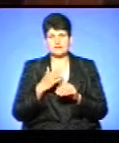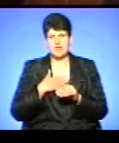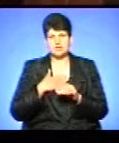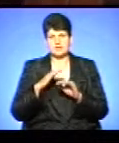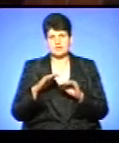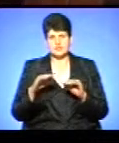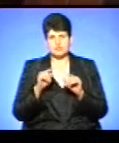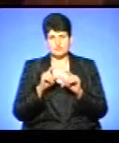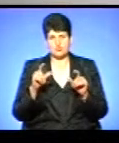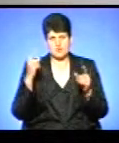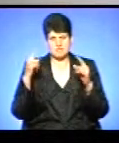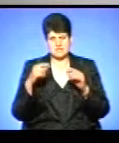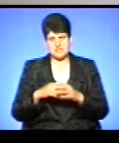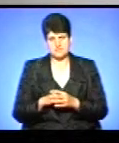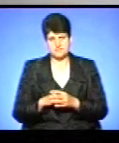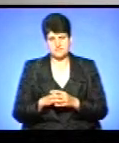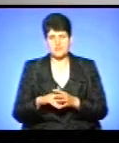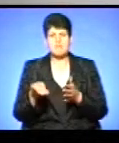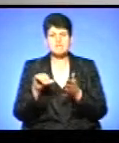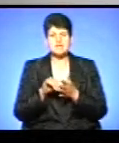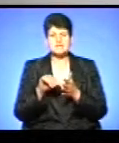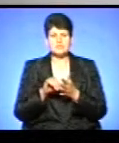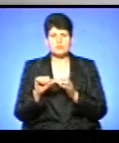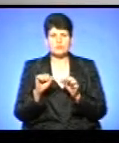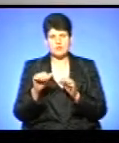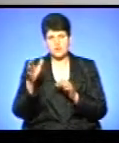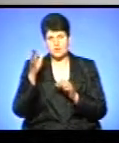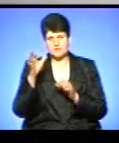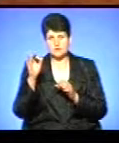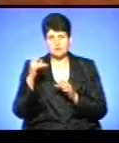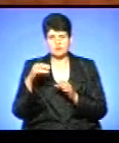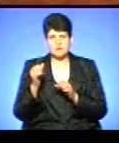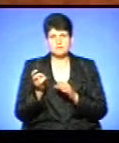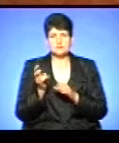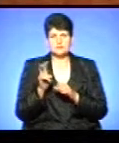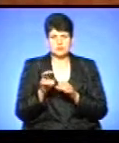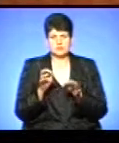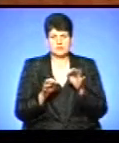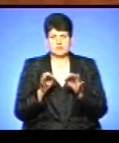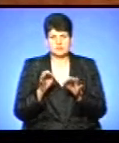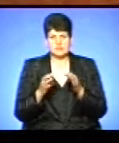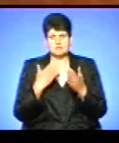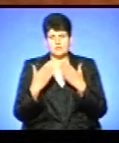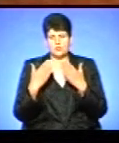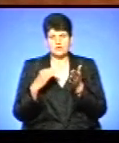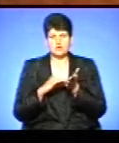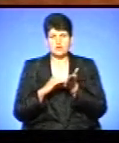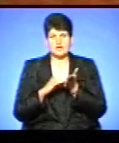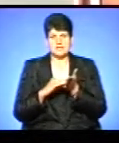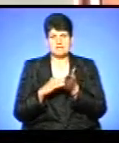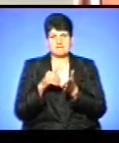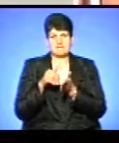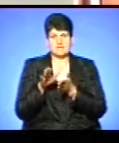в школі мистецтв. Представник управління освіти облдержадміністрації з'явився на судове засідання. Спілкуватися з журналістами